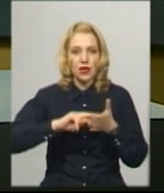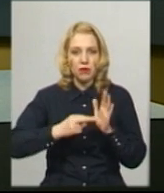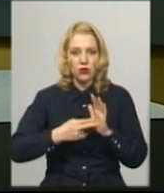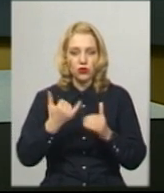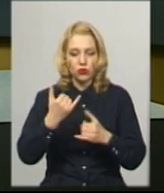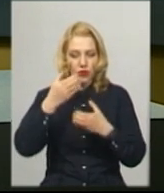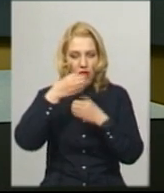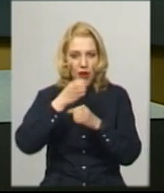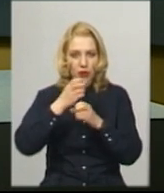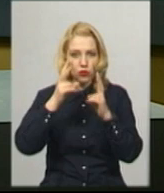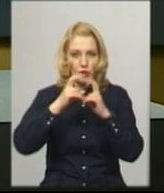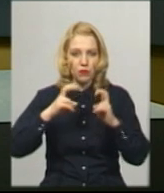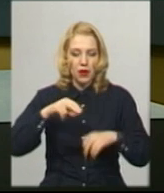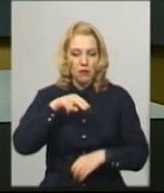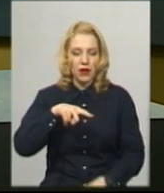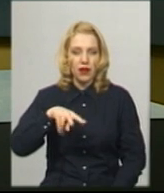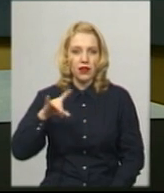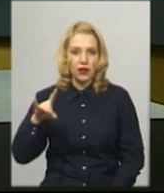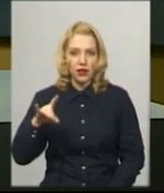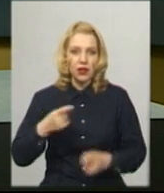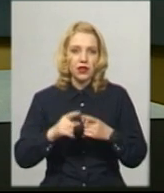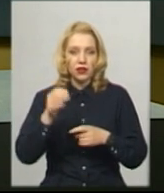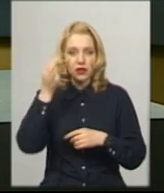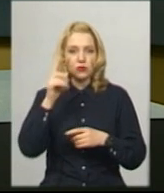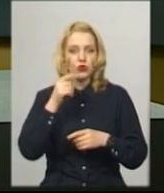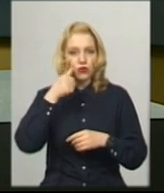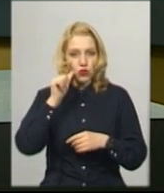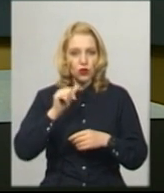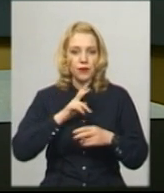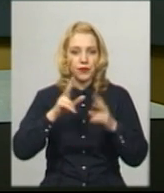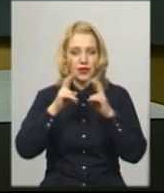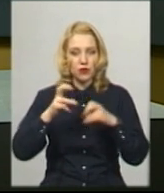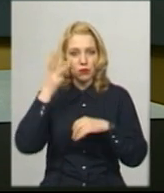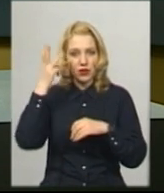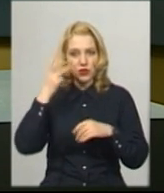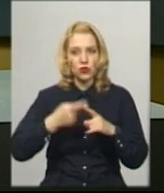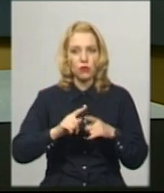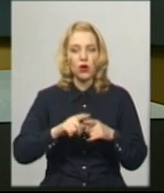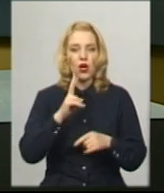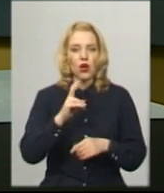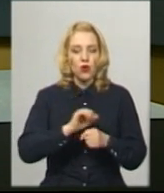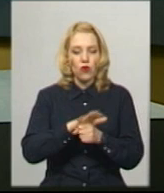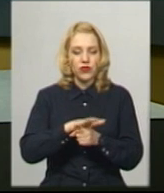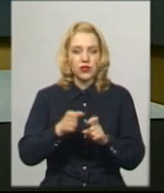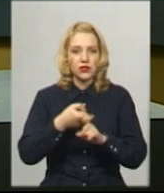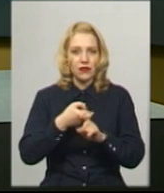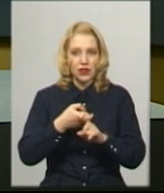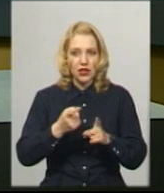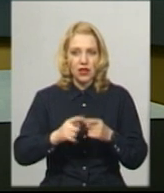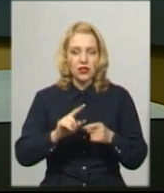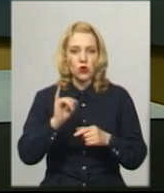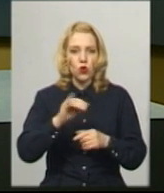лабораторне обстеження методом ПЛР. Нагадуємо, вчора у Хмельницькому діагностували коронавірус COVID-19 у лікаря